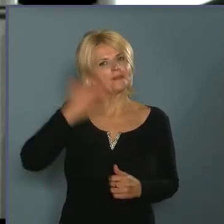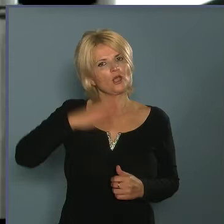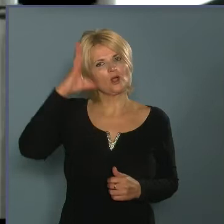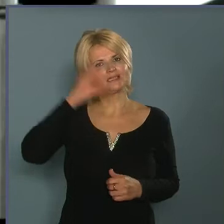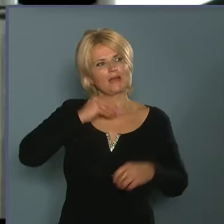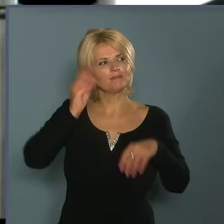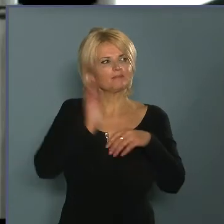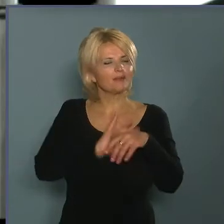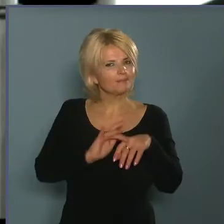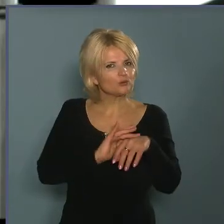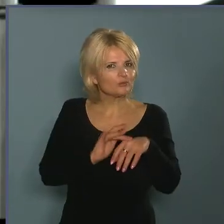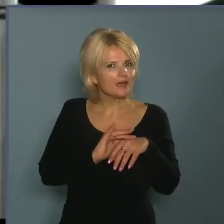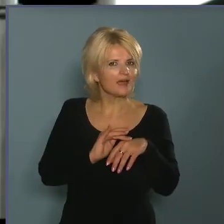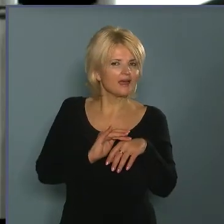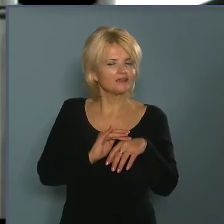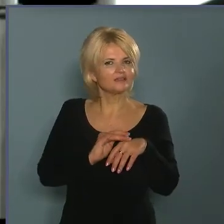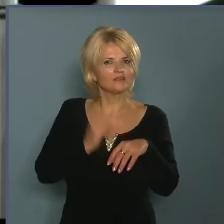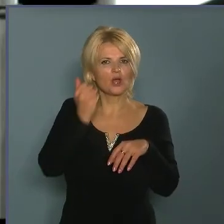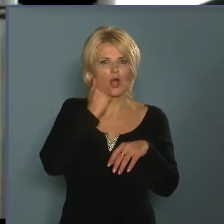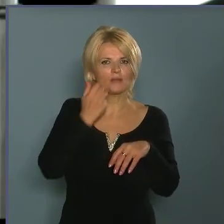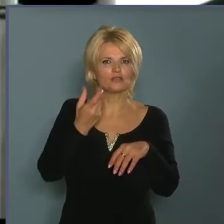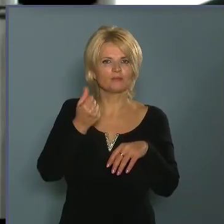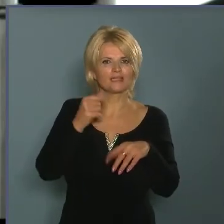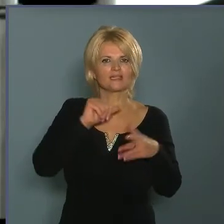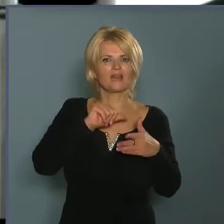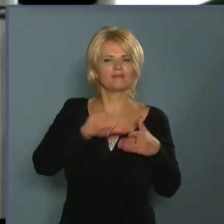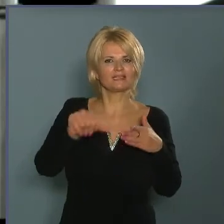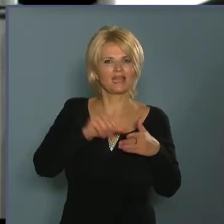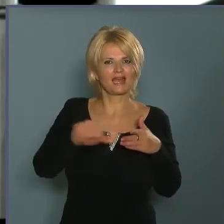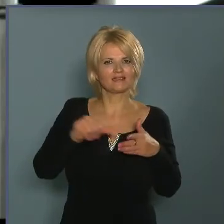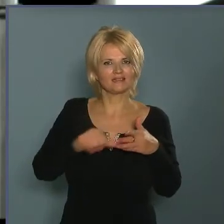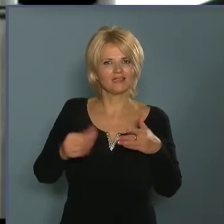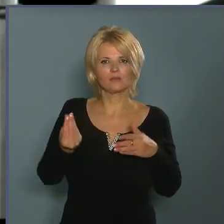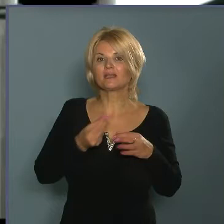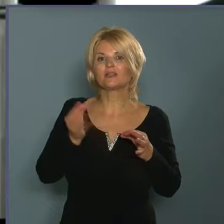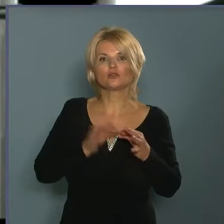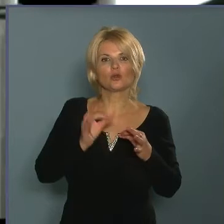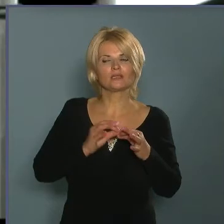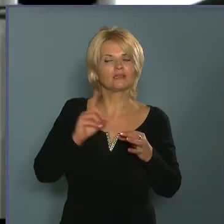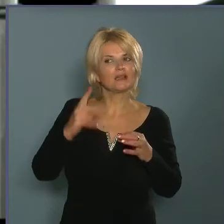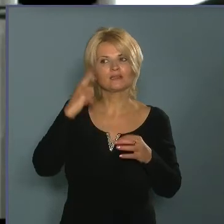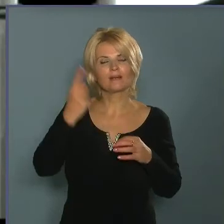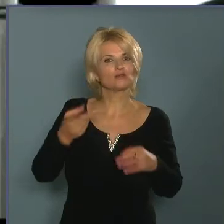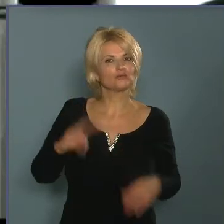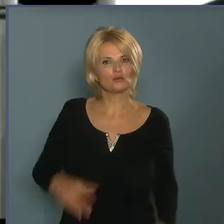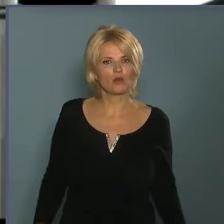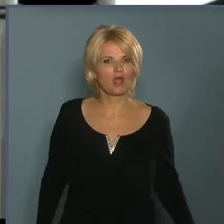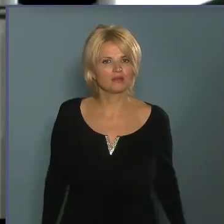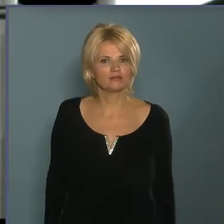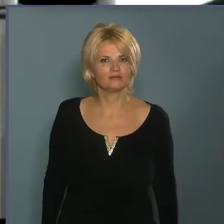megpróbál hamis pénzzel fizetni, miközben az ott esetben nem is tud róla. Tehát magyarán